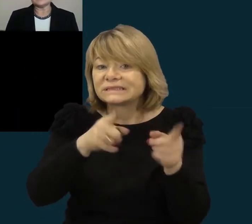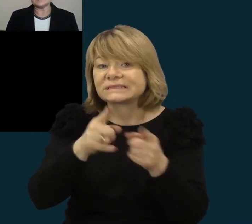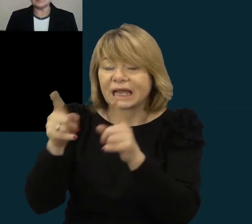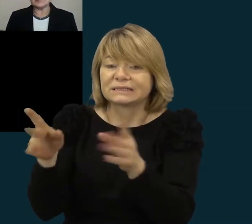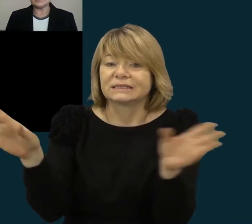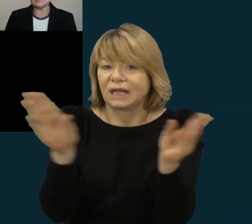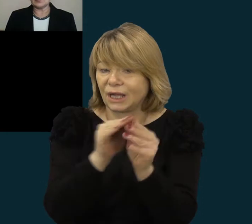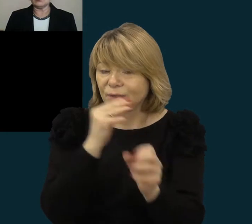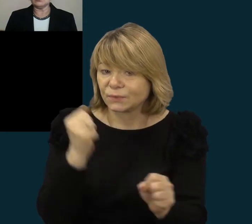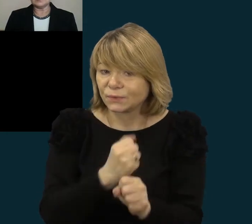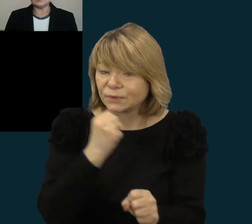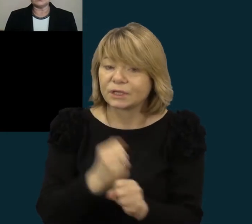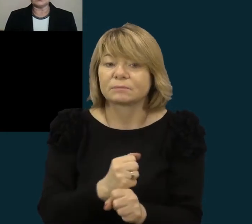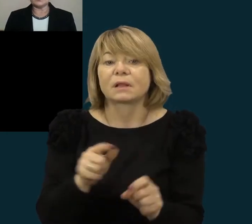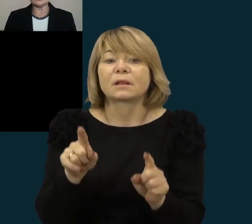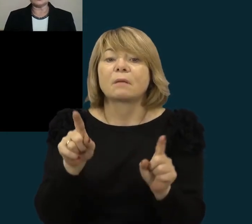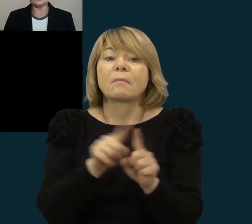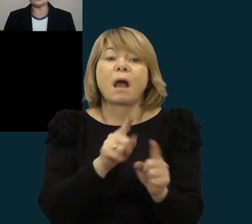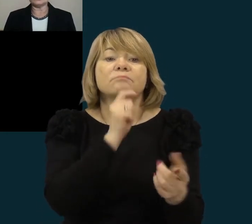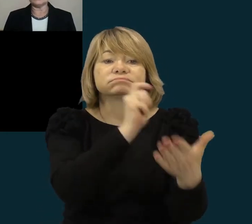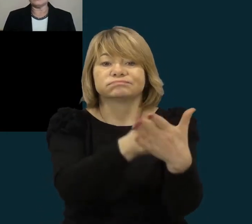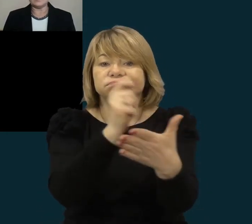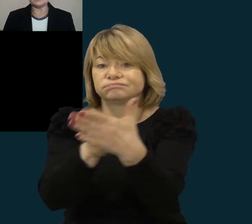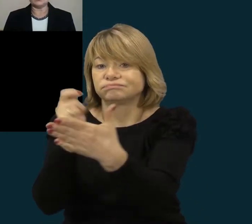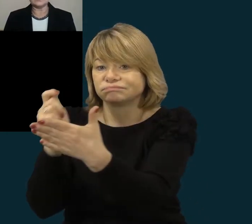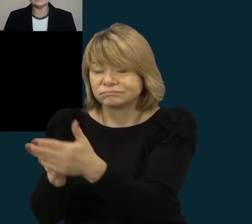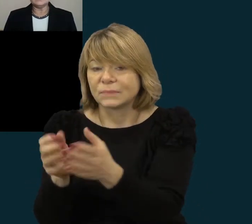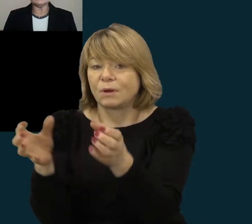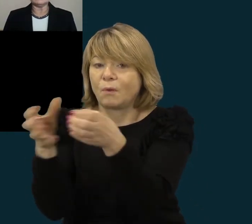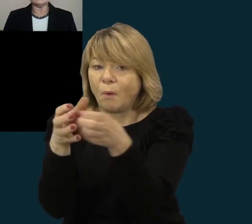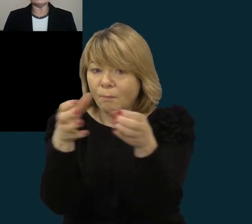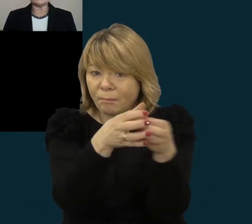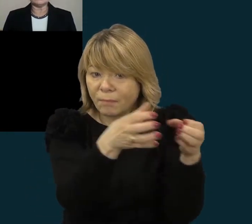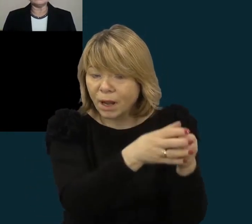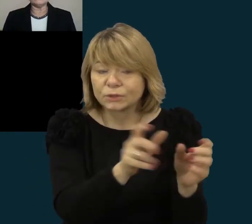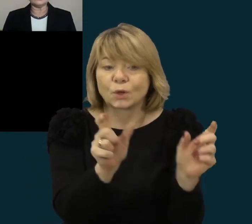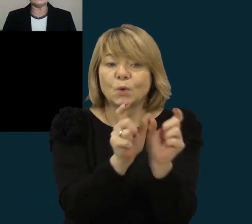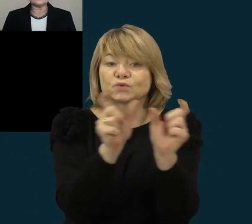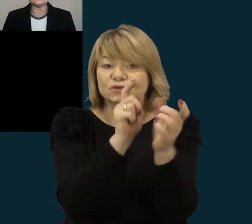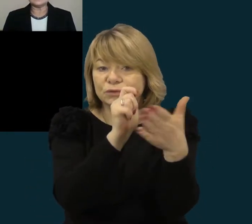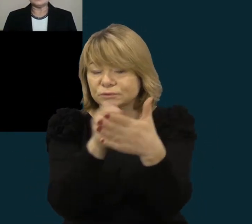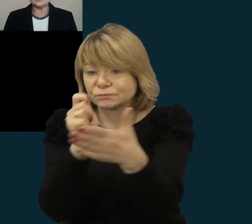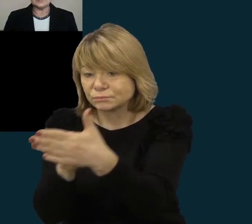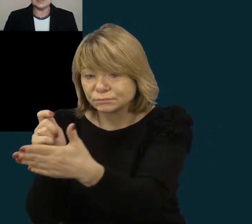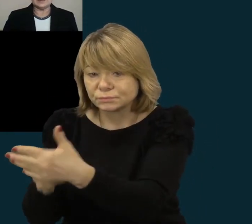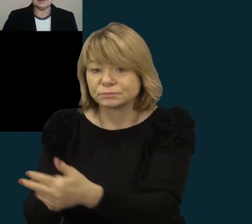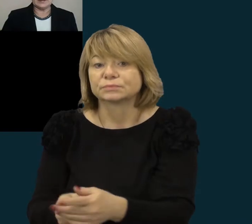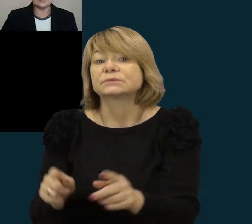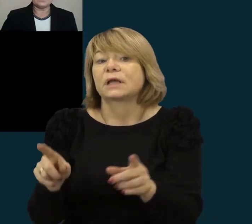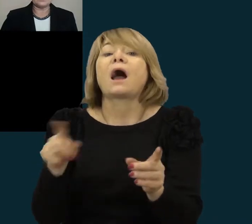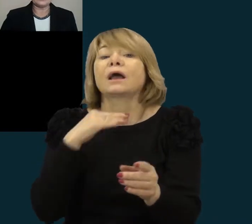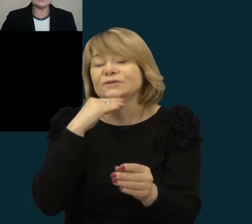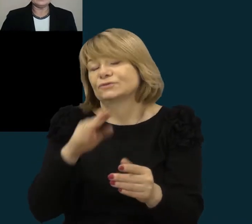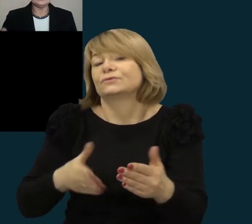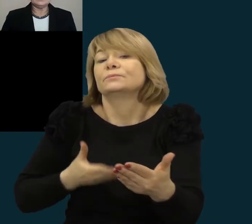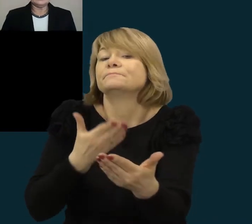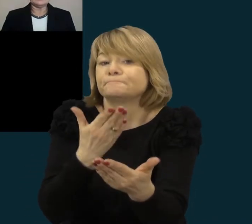pasiskirstimas vaidmenų per tos pačios mokytojų komandos, užduočių kurimas ir pristatymas.